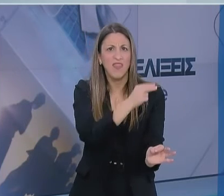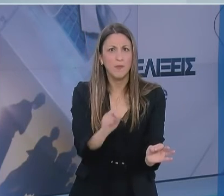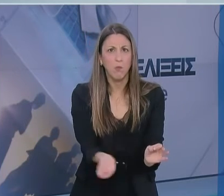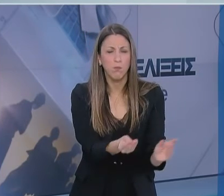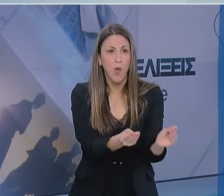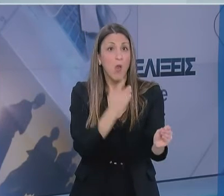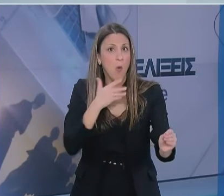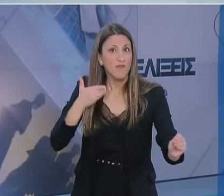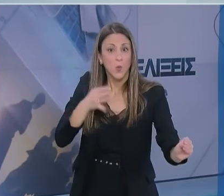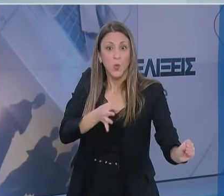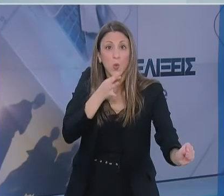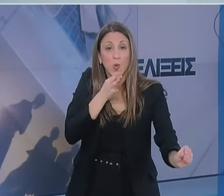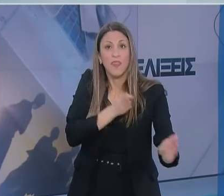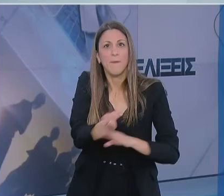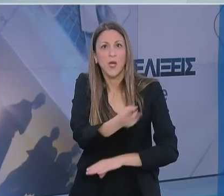εξεταστούν το τελευταίο διάστημα.